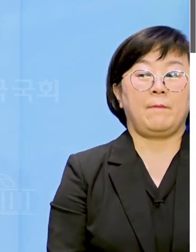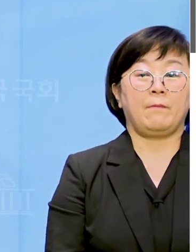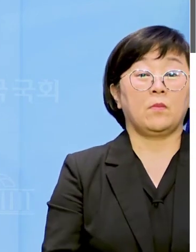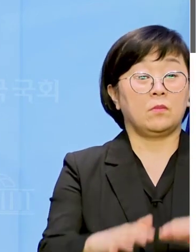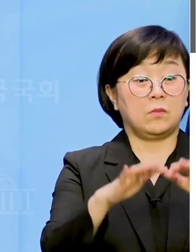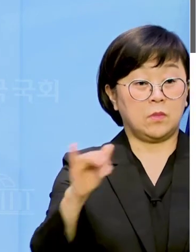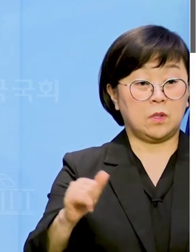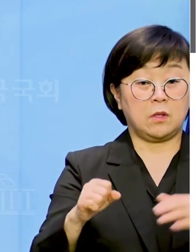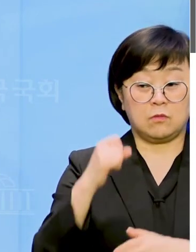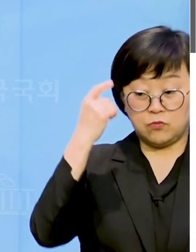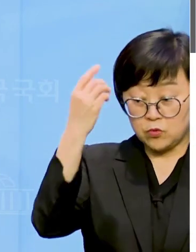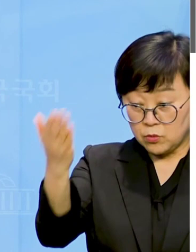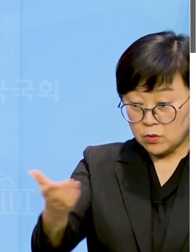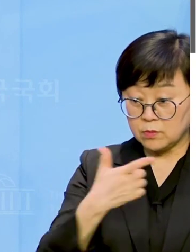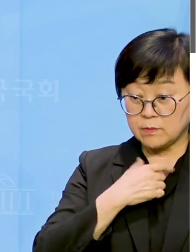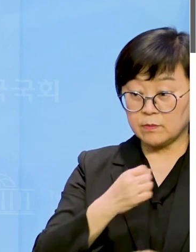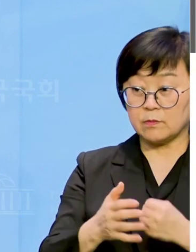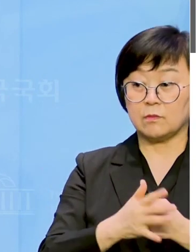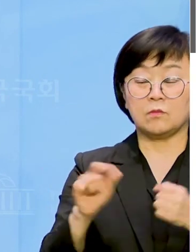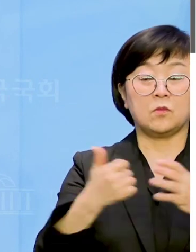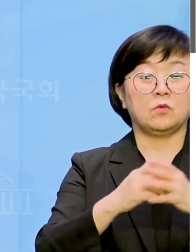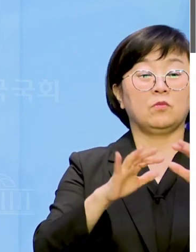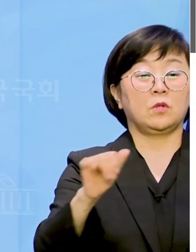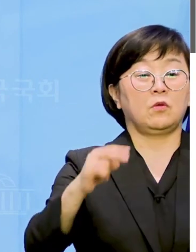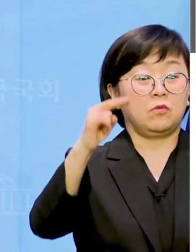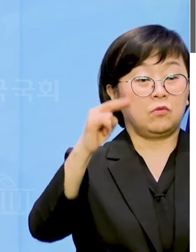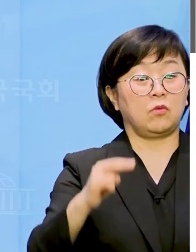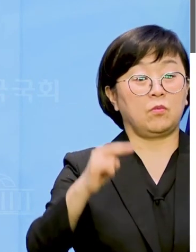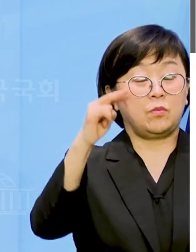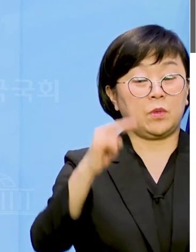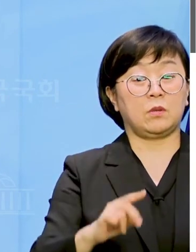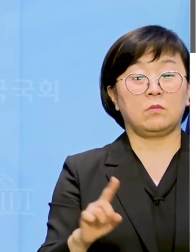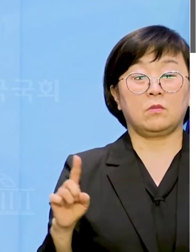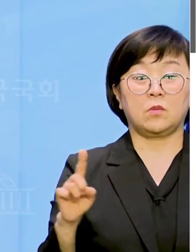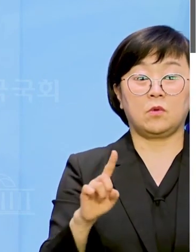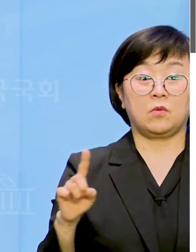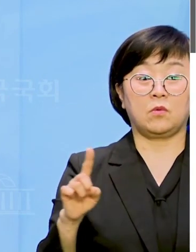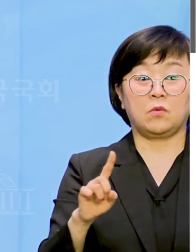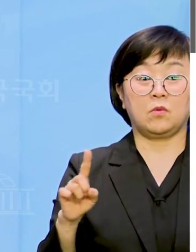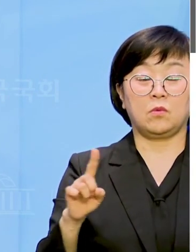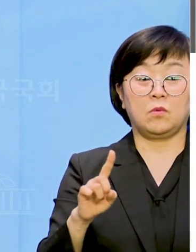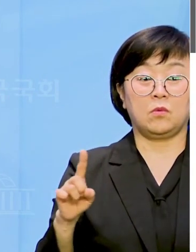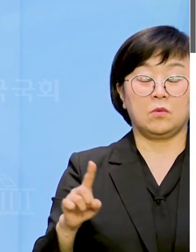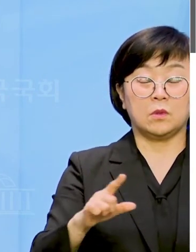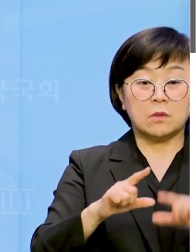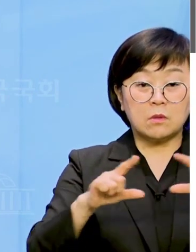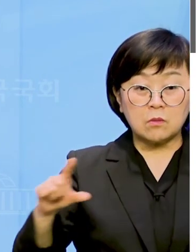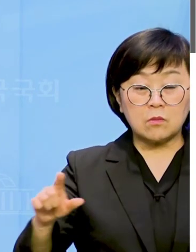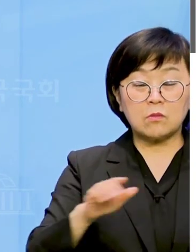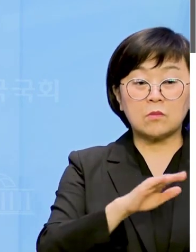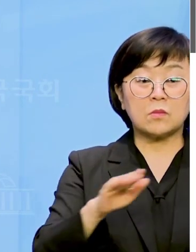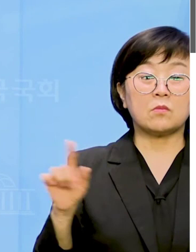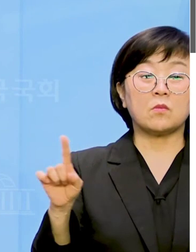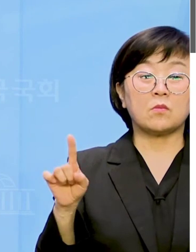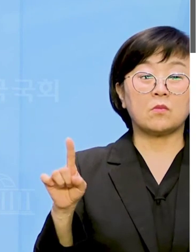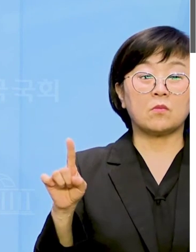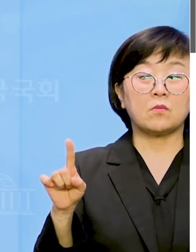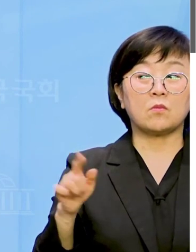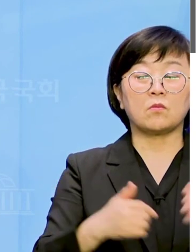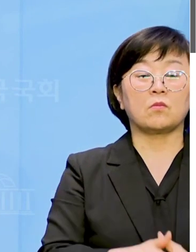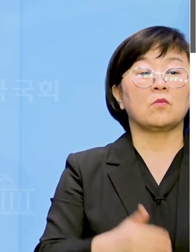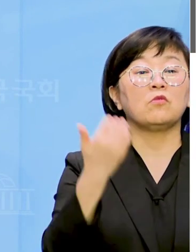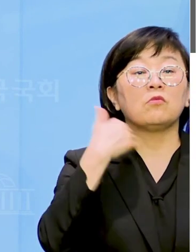국민의힘에게 묻겠습니다. 국민의 눈높이라는 것은 대체 그 객관적인 기준이 무엇이고